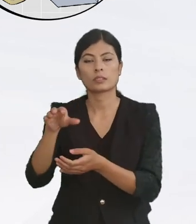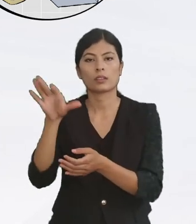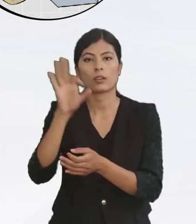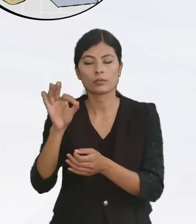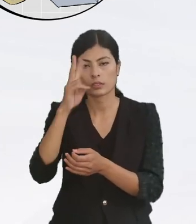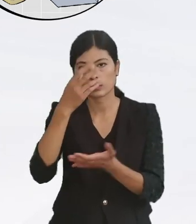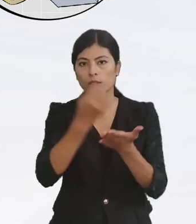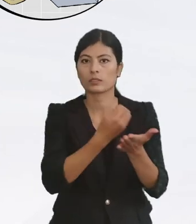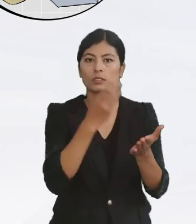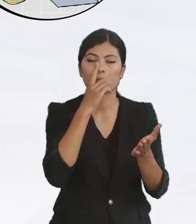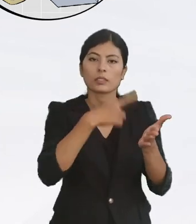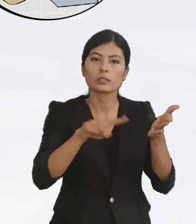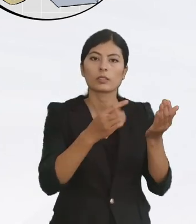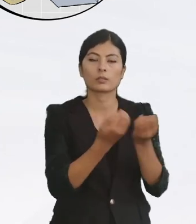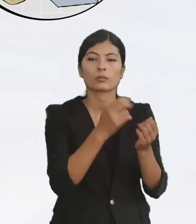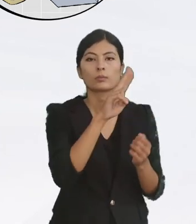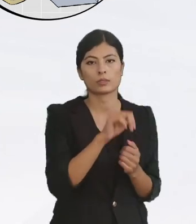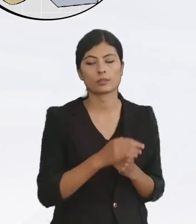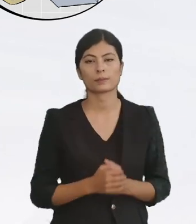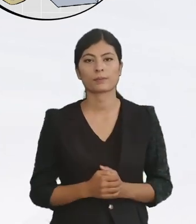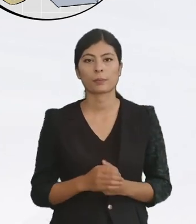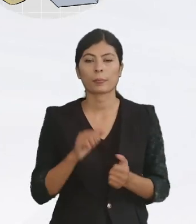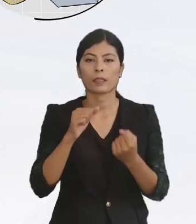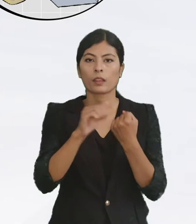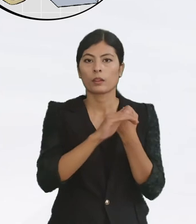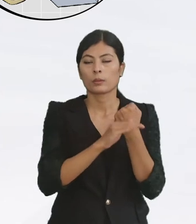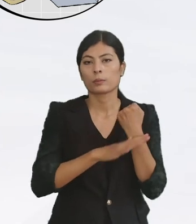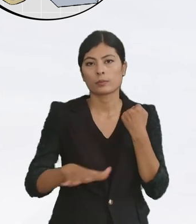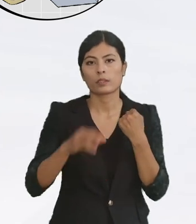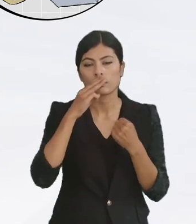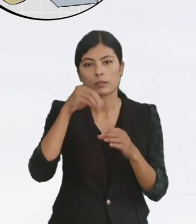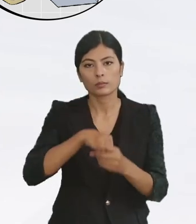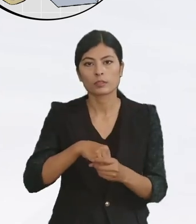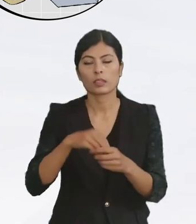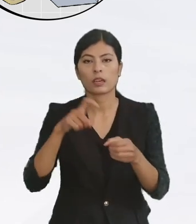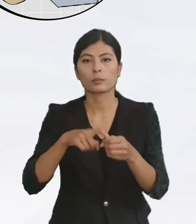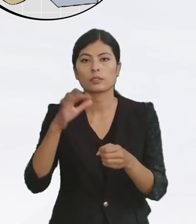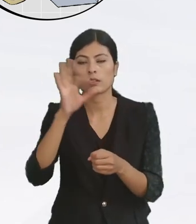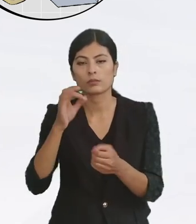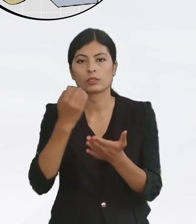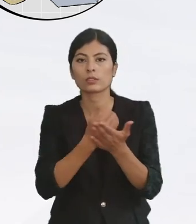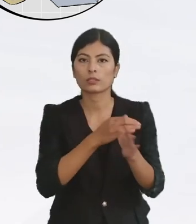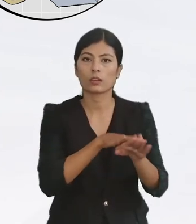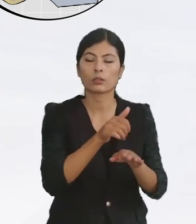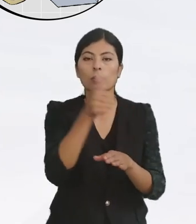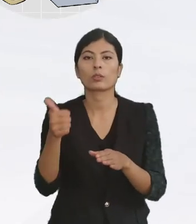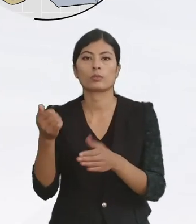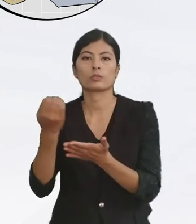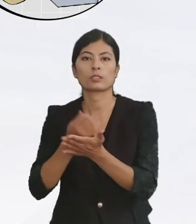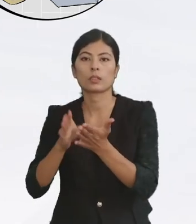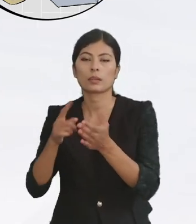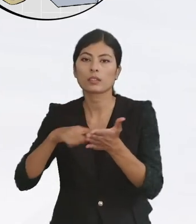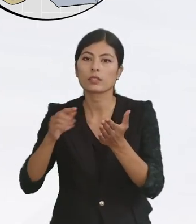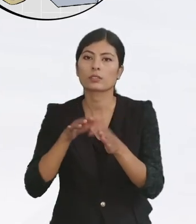निकाये वा संस्तामा सिफारिस गरनू परद छ प्रेशन प्रणालीमा आवद निकाये रस्वाश्ट हरू आरको निकाये वास्वास्टा बाट